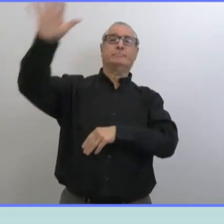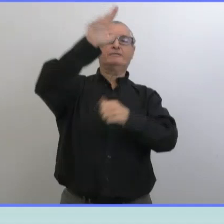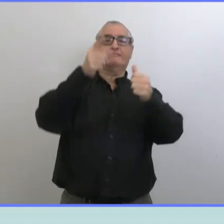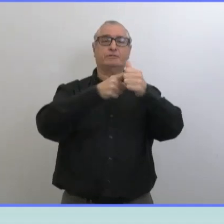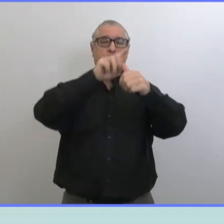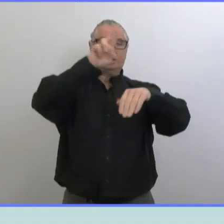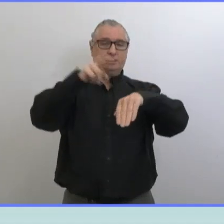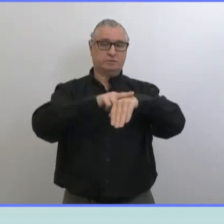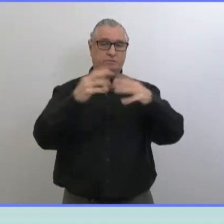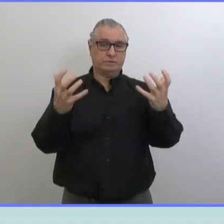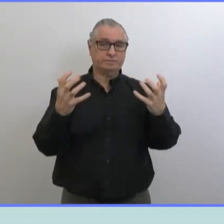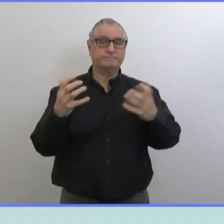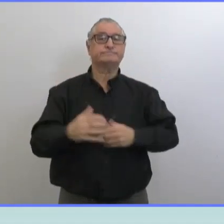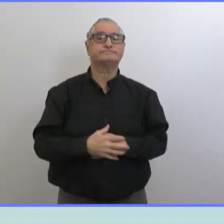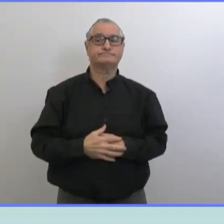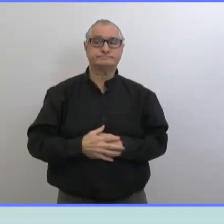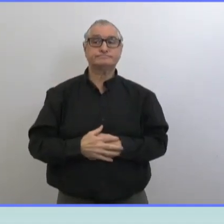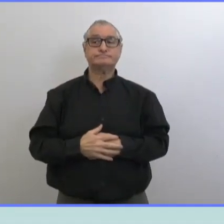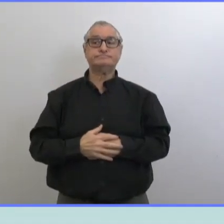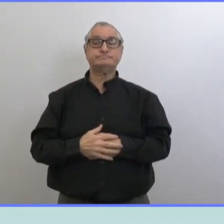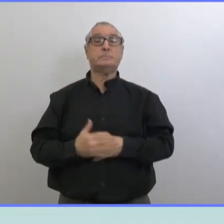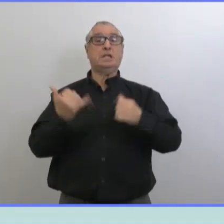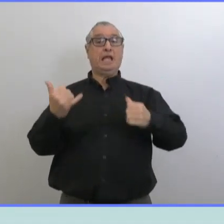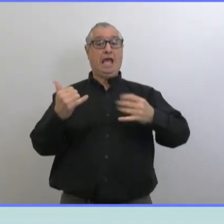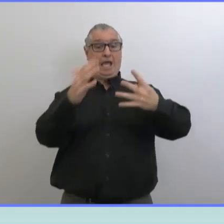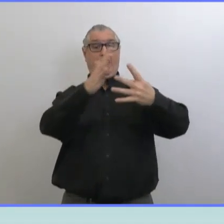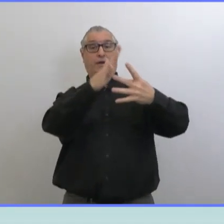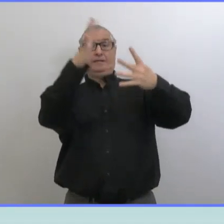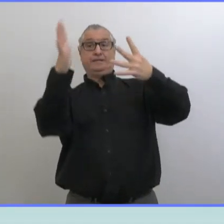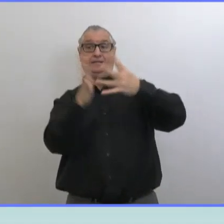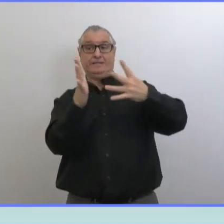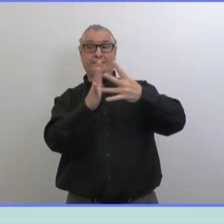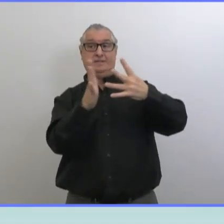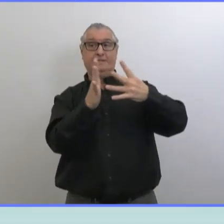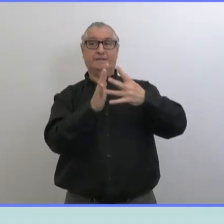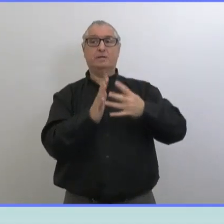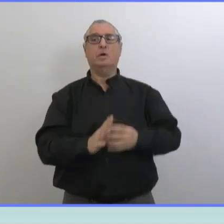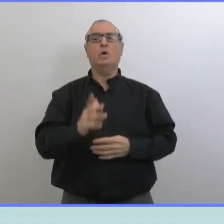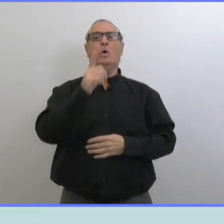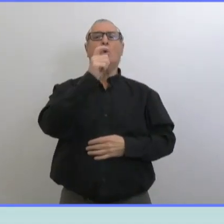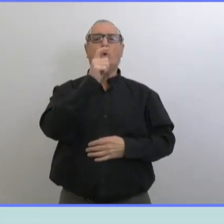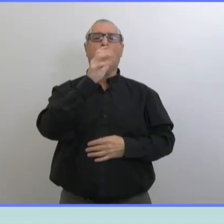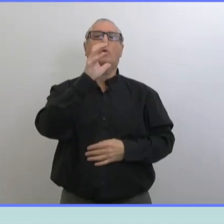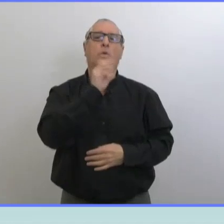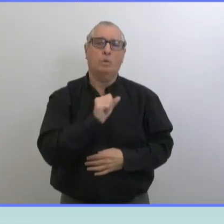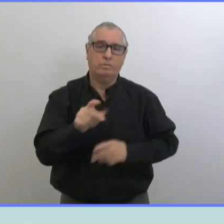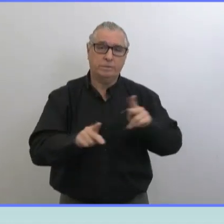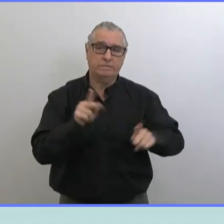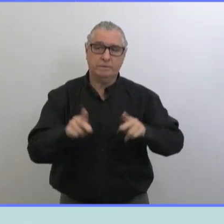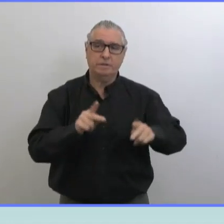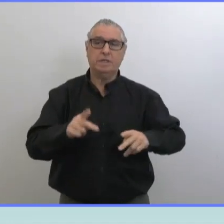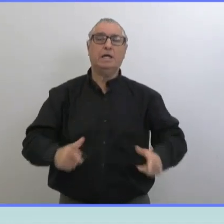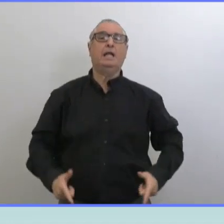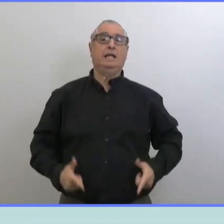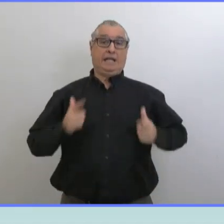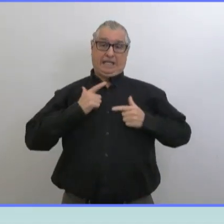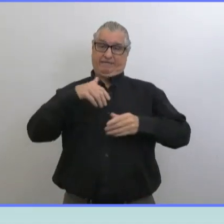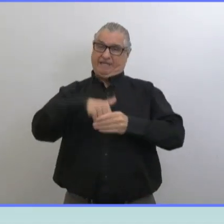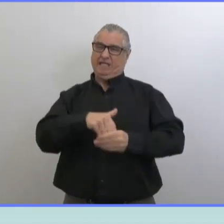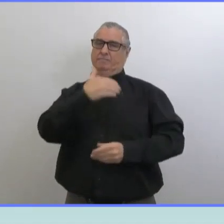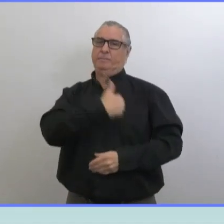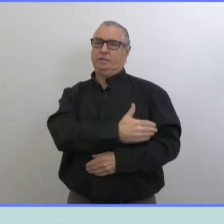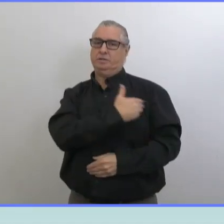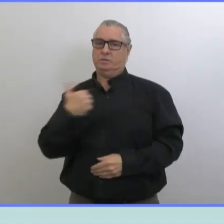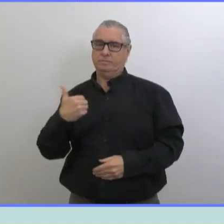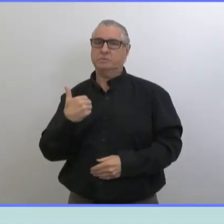Et c'est là qu'on va commencer à immuniser les Manitobains. En commençant par les plus âgés, parce que c'est eux qui sont le plus à risque. Et comme vous pouvez le voir,